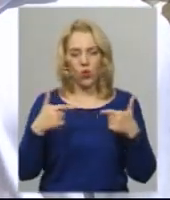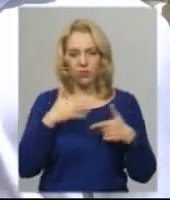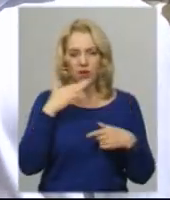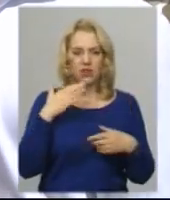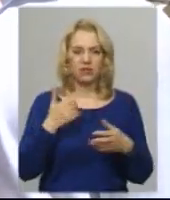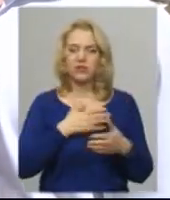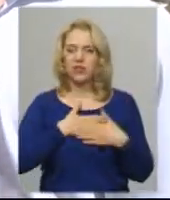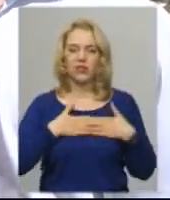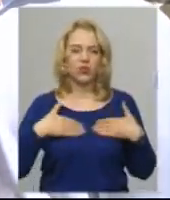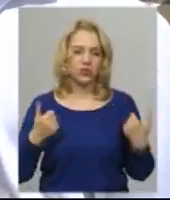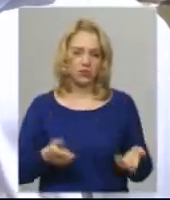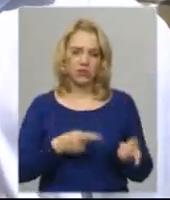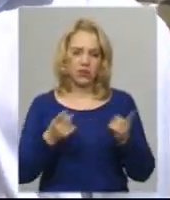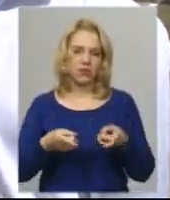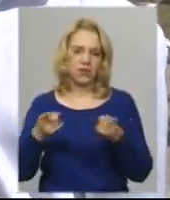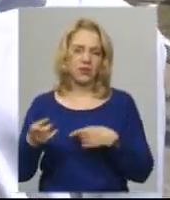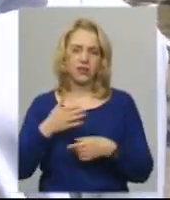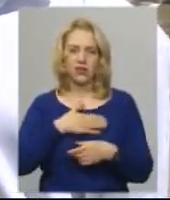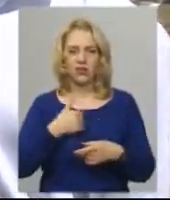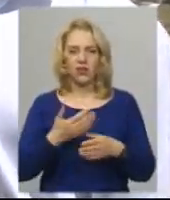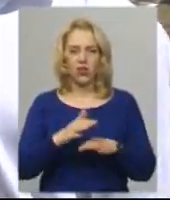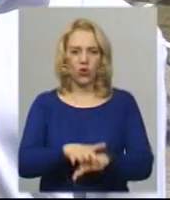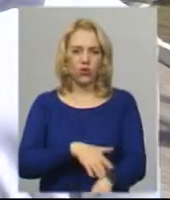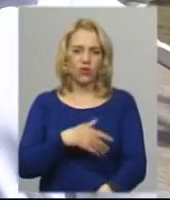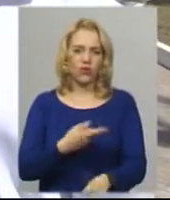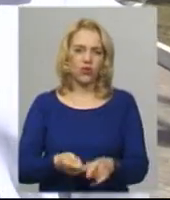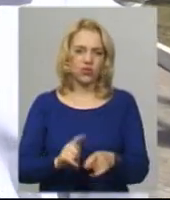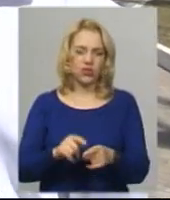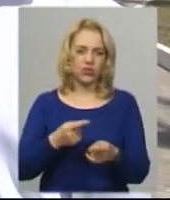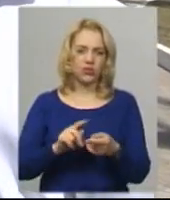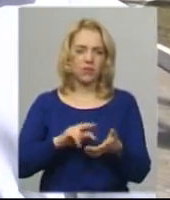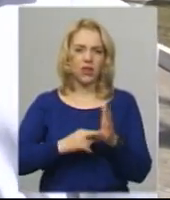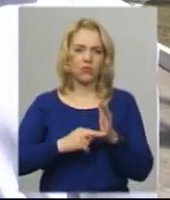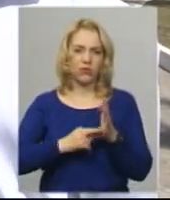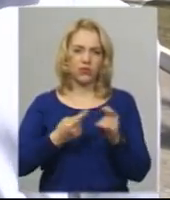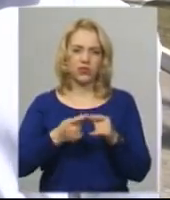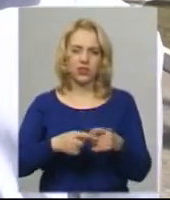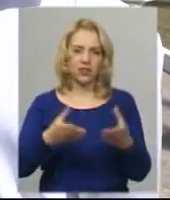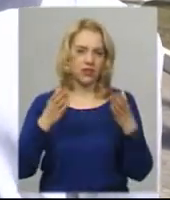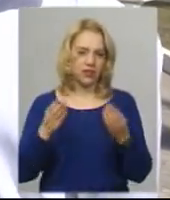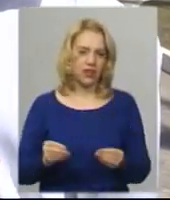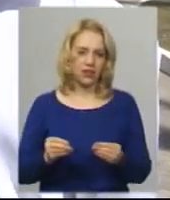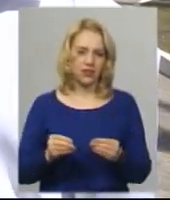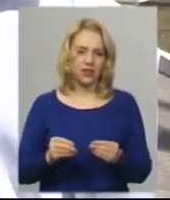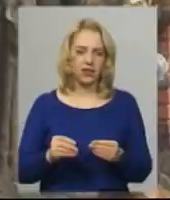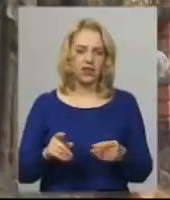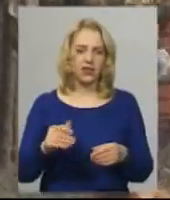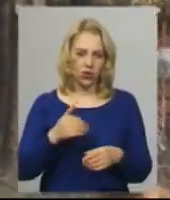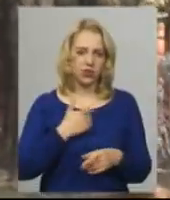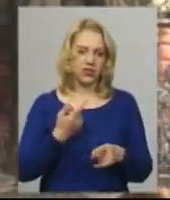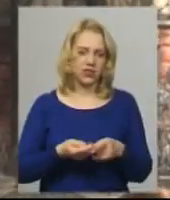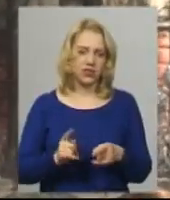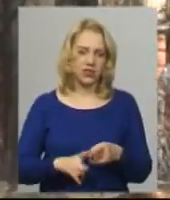вже переносити, ми дуже довго вже йшли, планували вже на цей день. І дуже ми того хотіли.